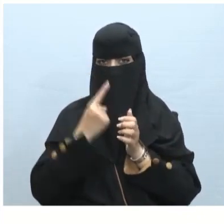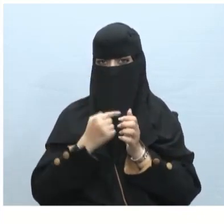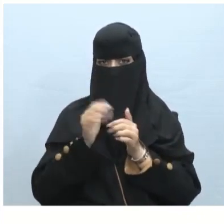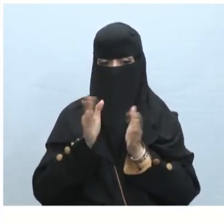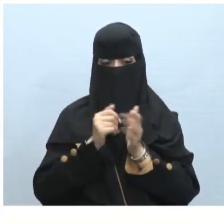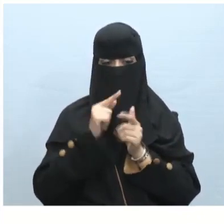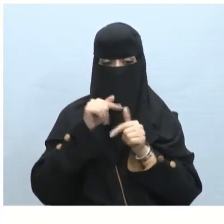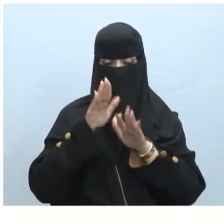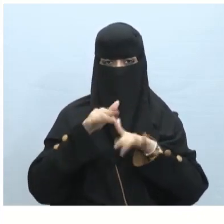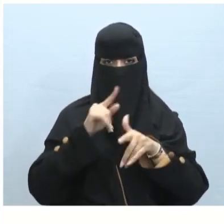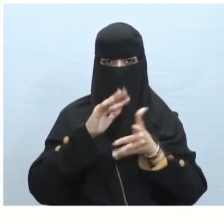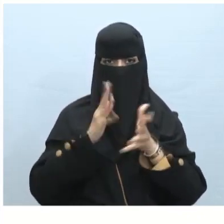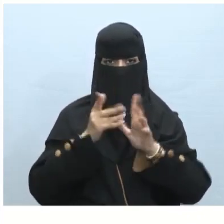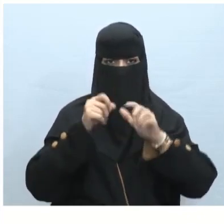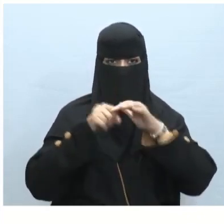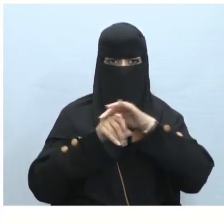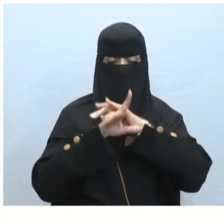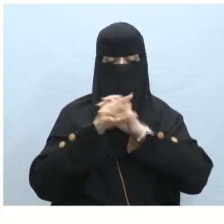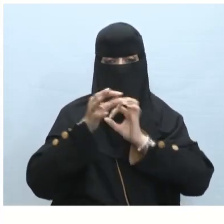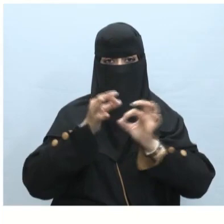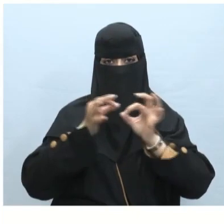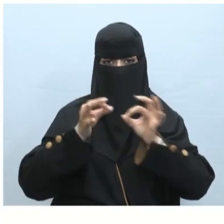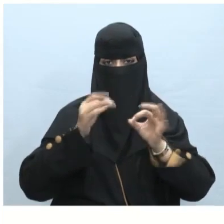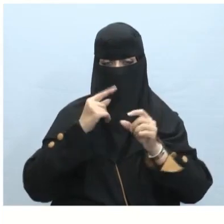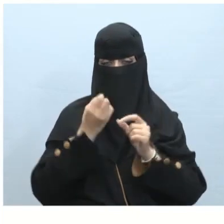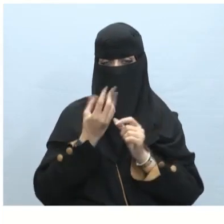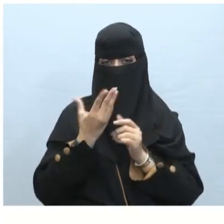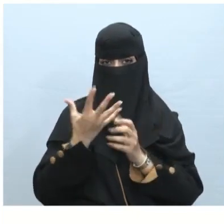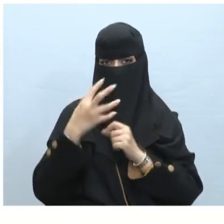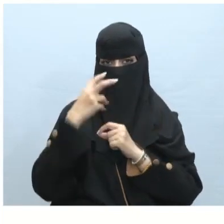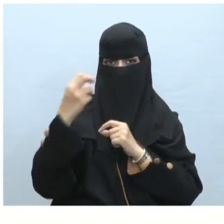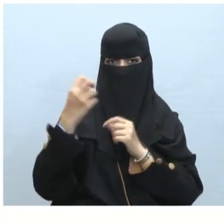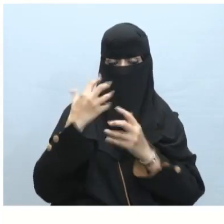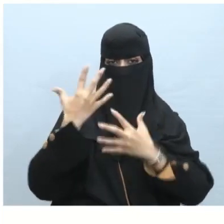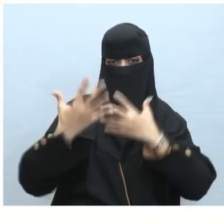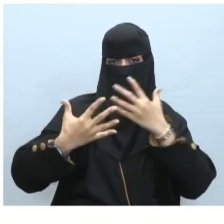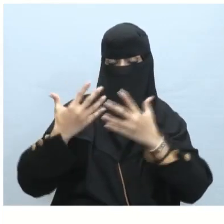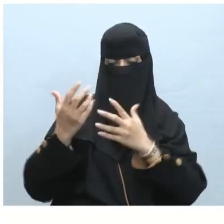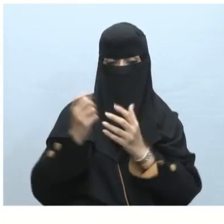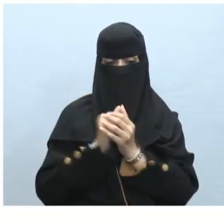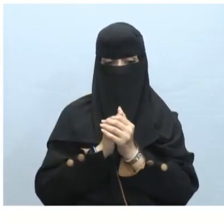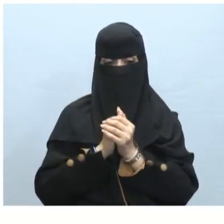لجعل العرض التقديمي أكثر حيوية